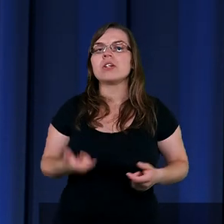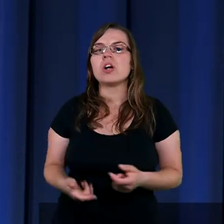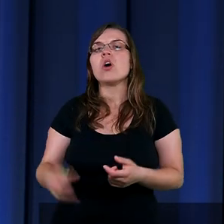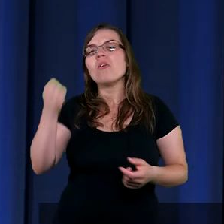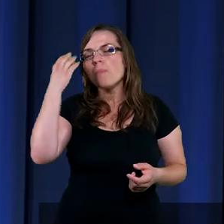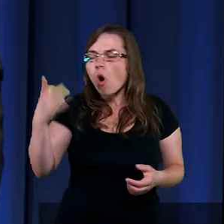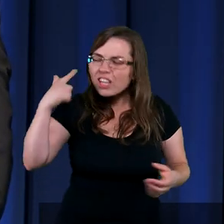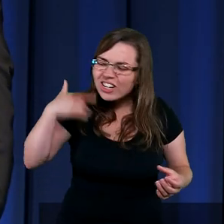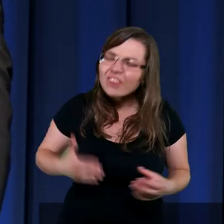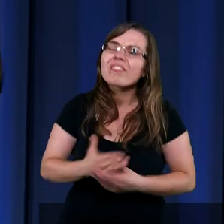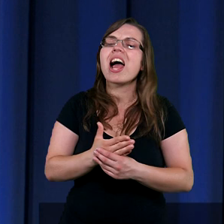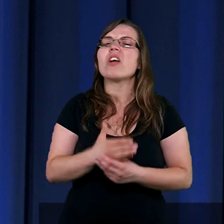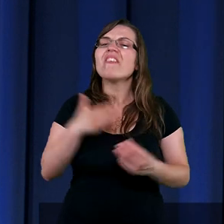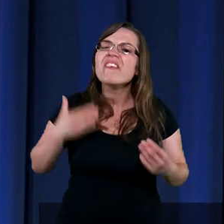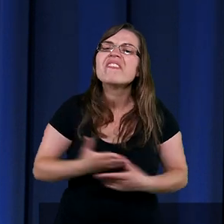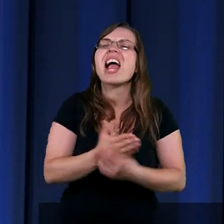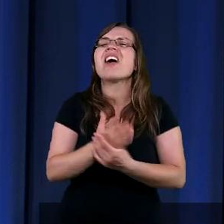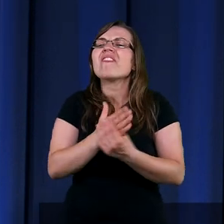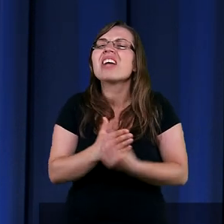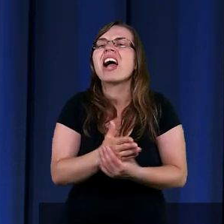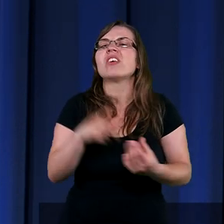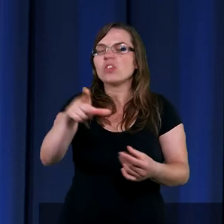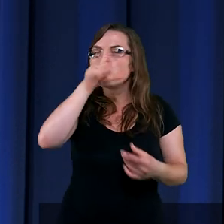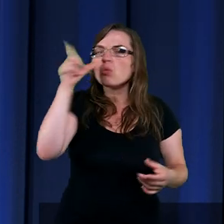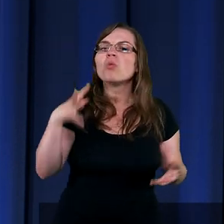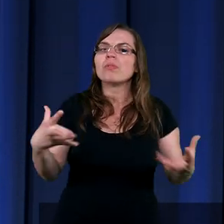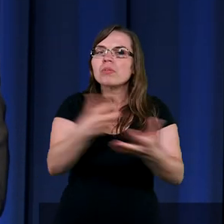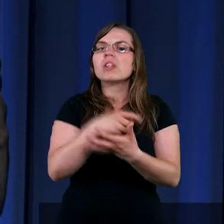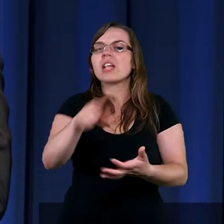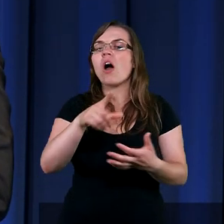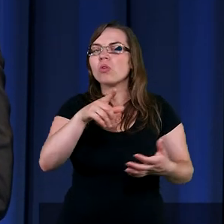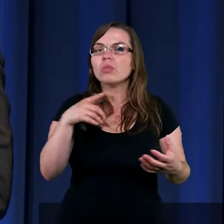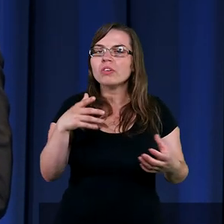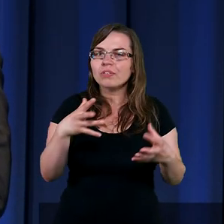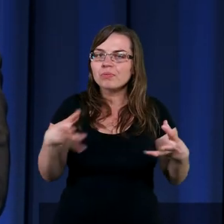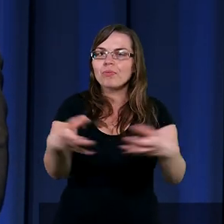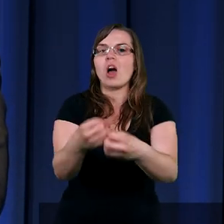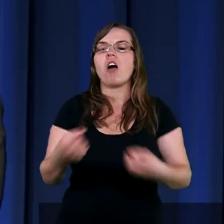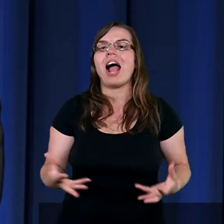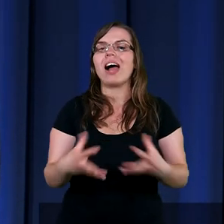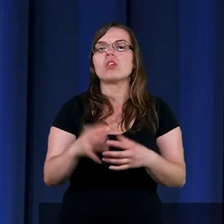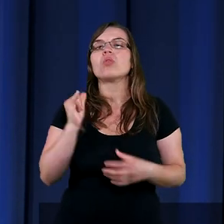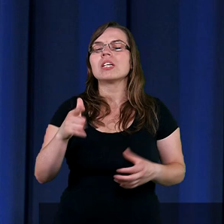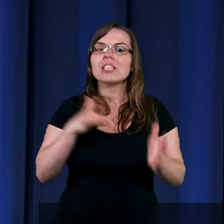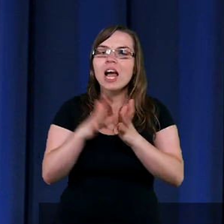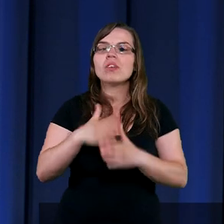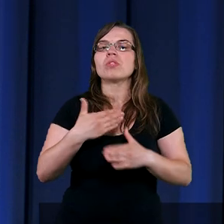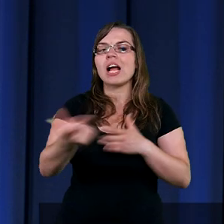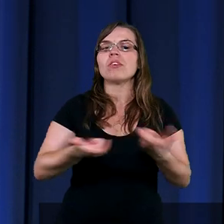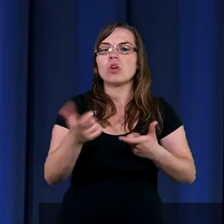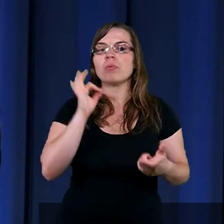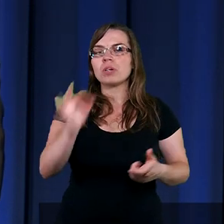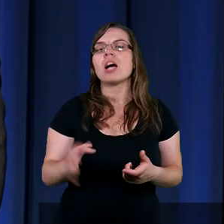Mojżesz wierzył. Czasem wierzył za swój lud, który tą wiarę tracił. Wierzył i zdarzały się cuda.